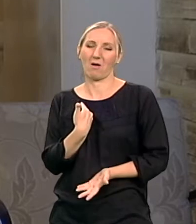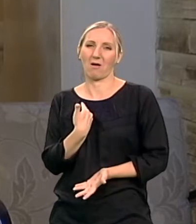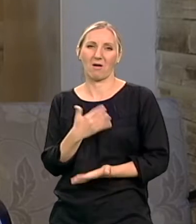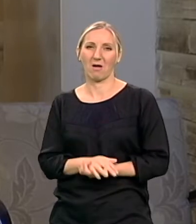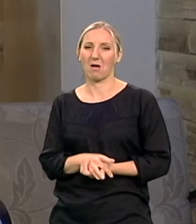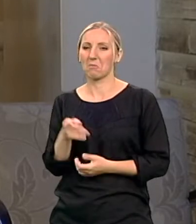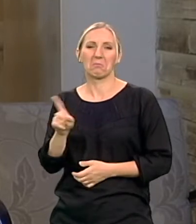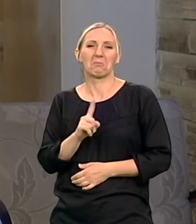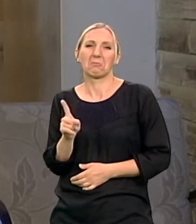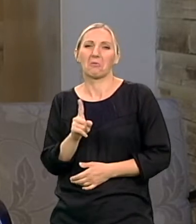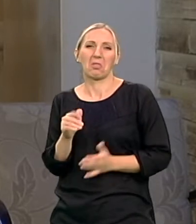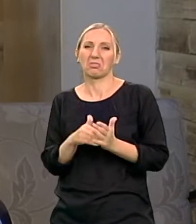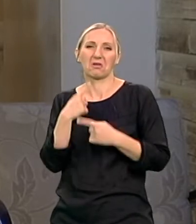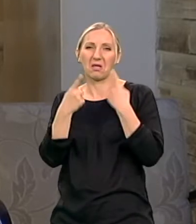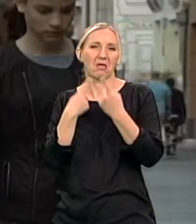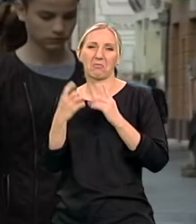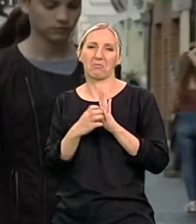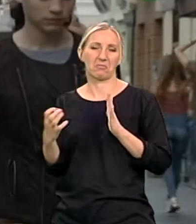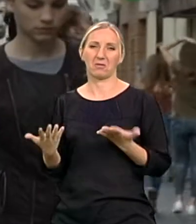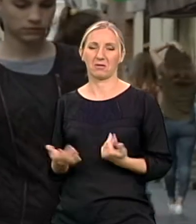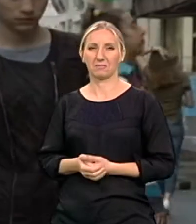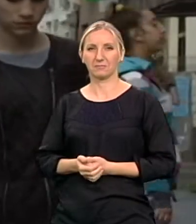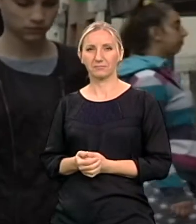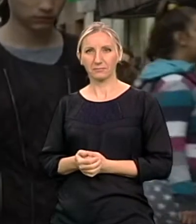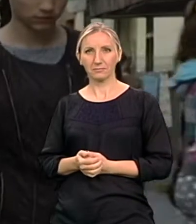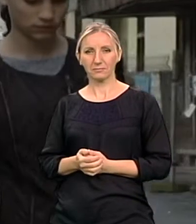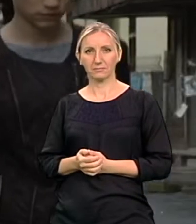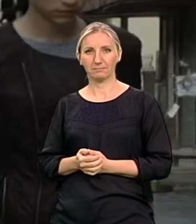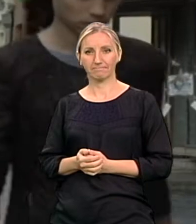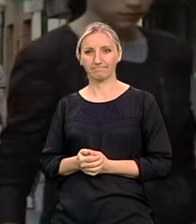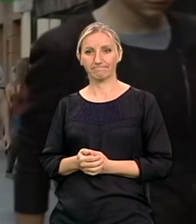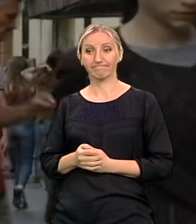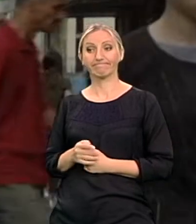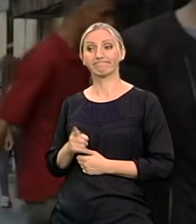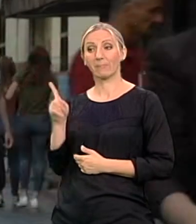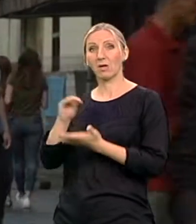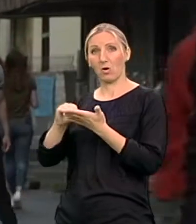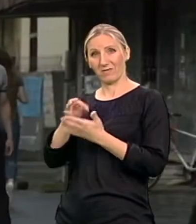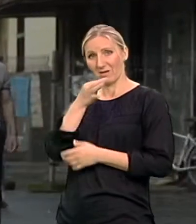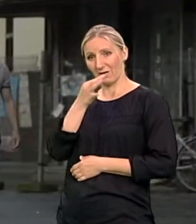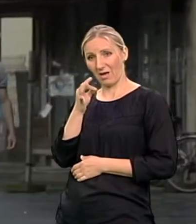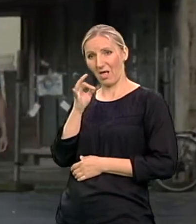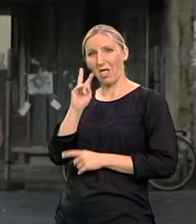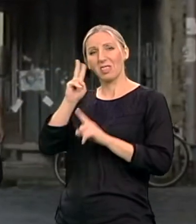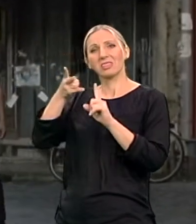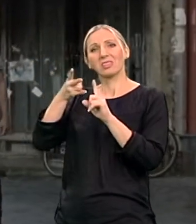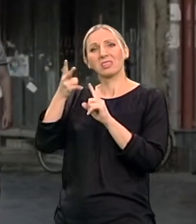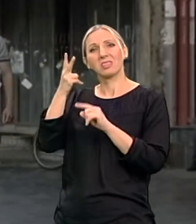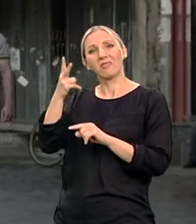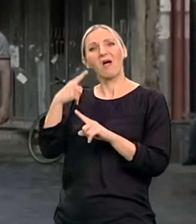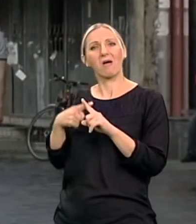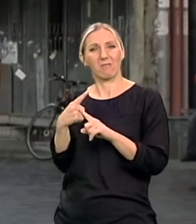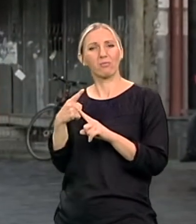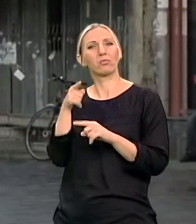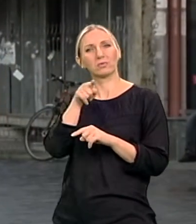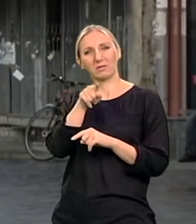opšte nije spurno. Nakon Rusije, ja mislim da si ti dva puta u dva navrata si odlazila na tretman